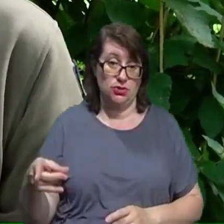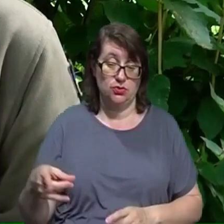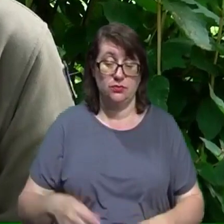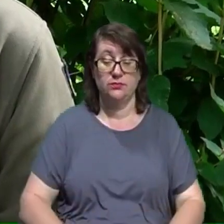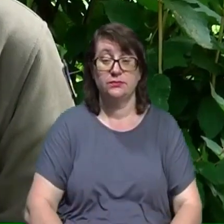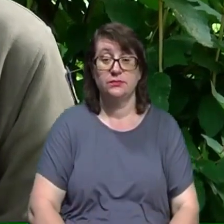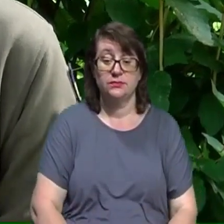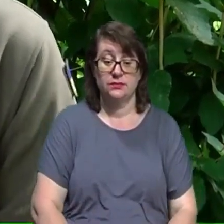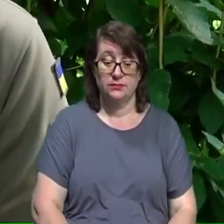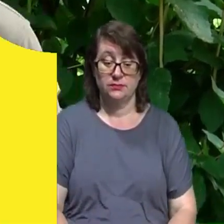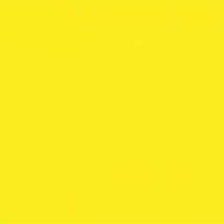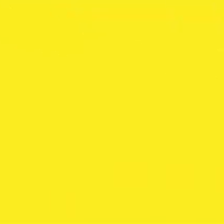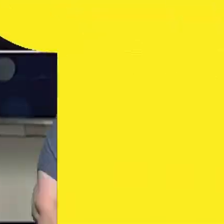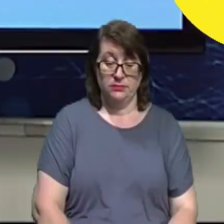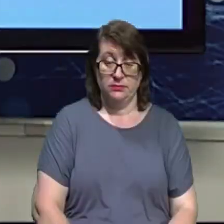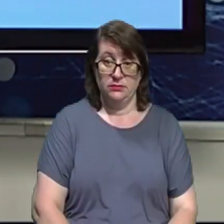новини на Суспільному.